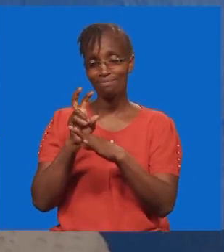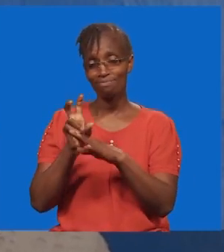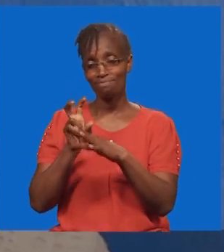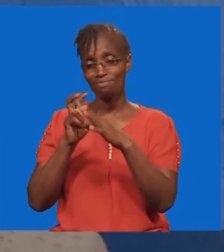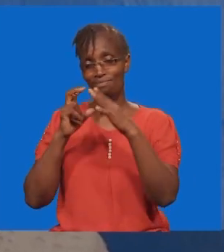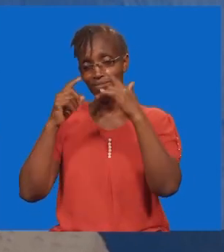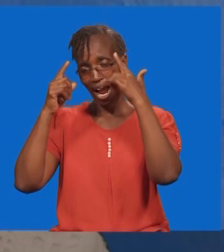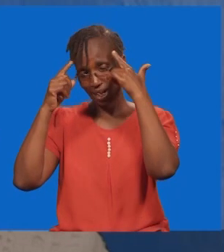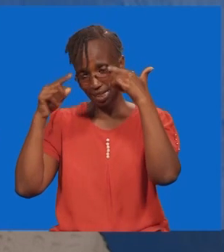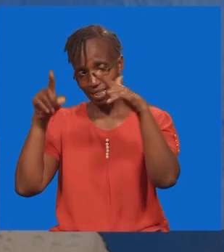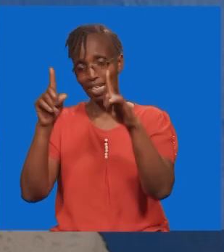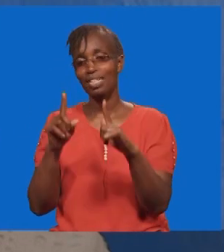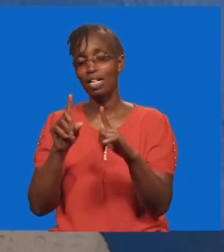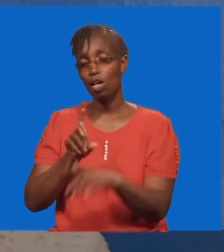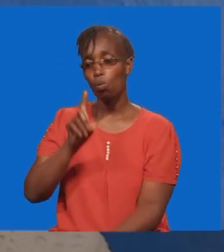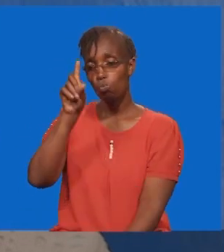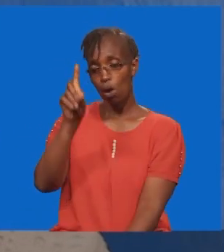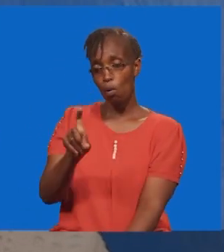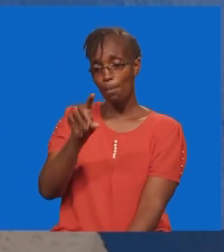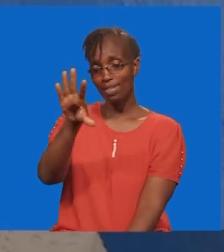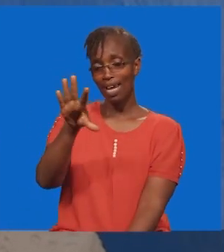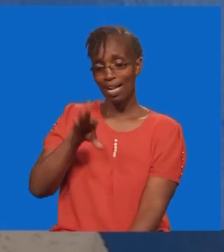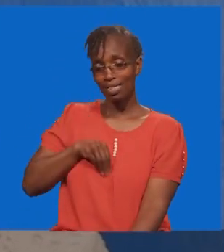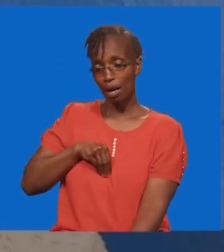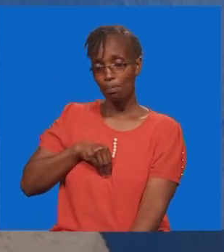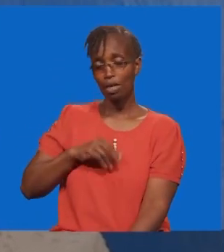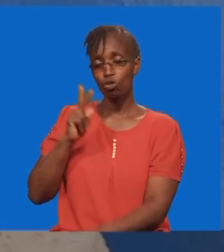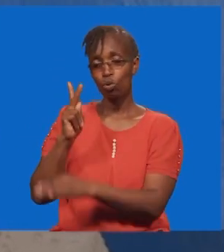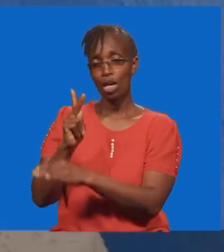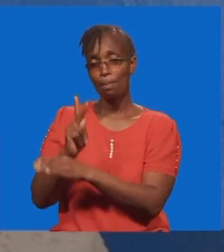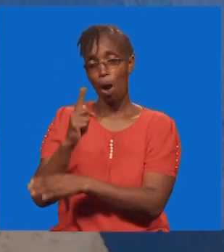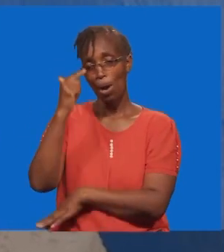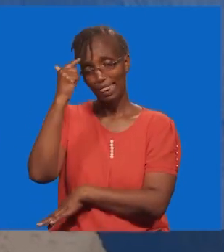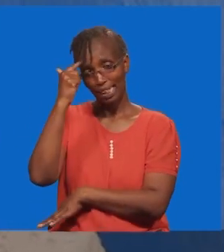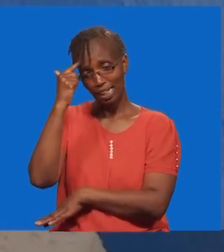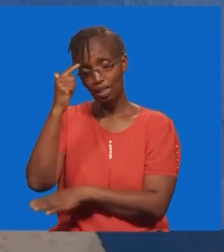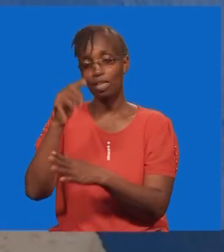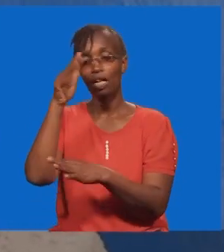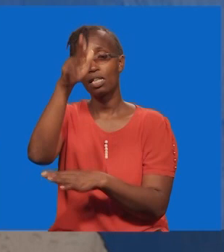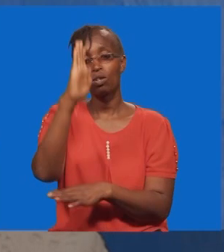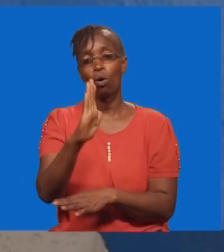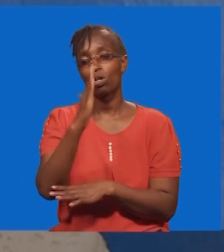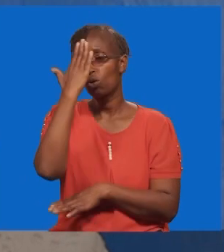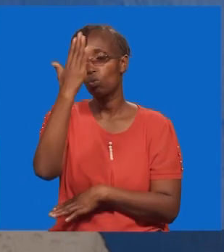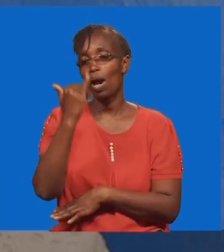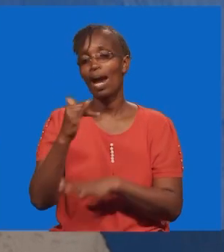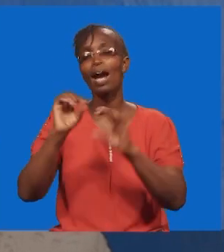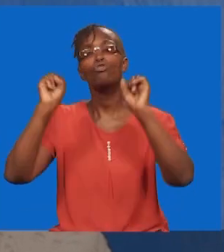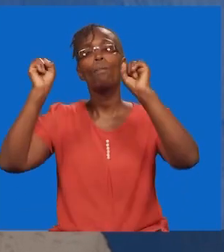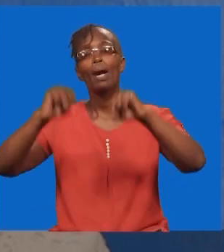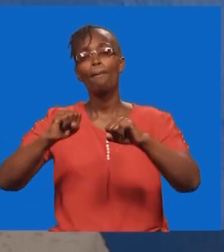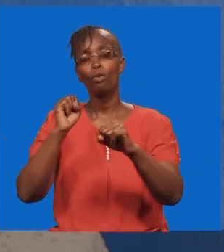Nilasima tukumbali kukua, tukueka, kueka mawazo yetu kwa mungu.